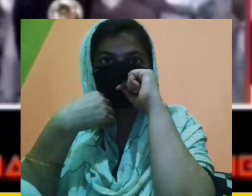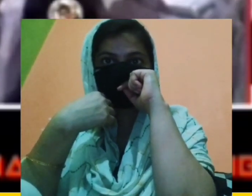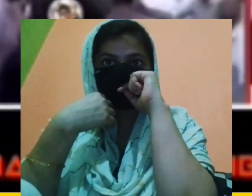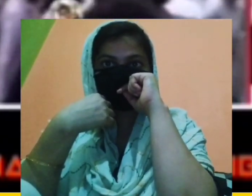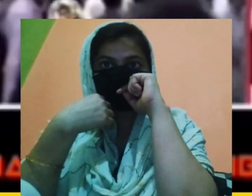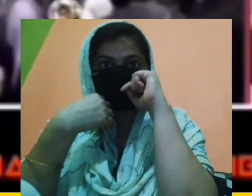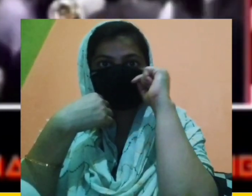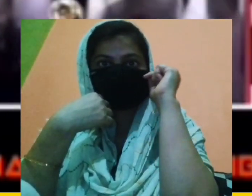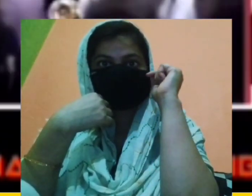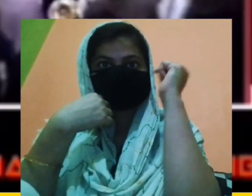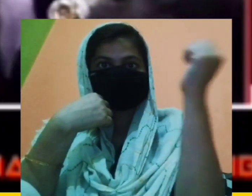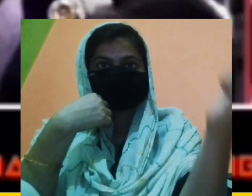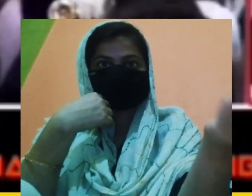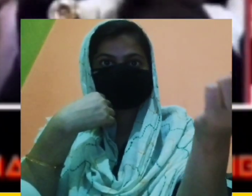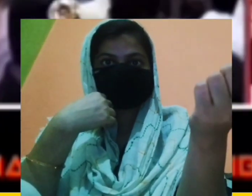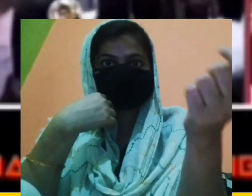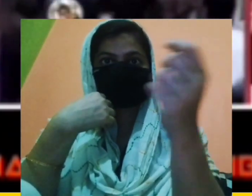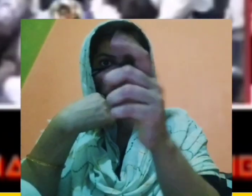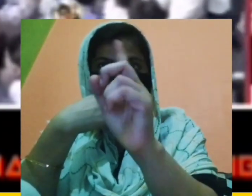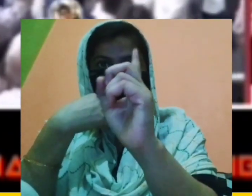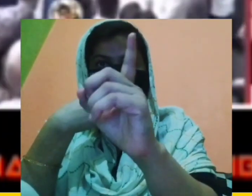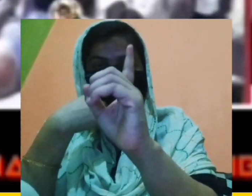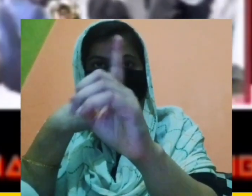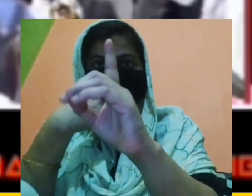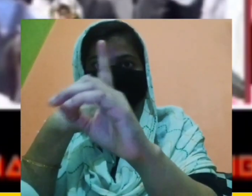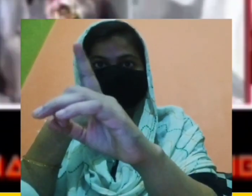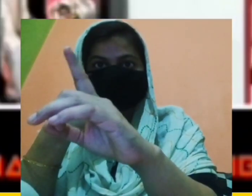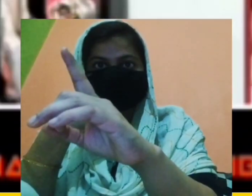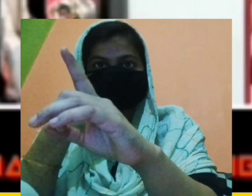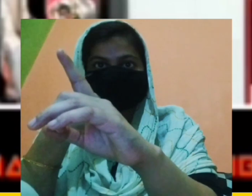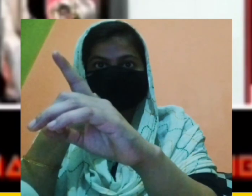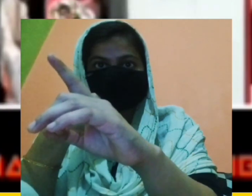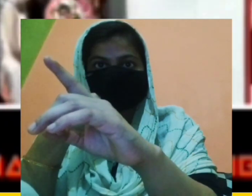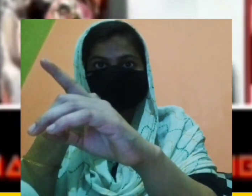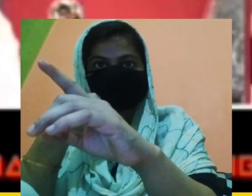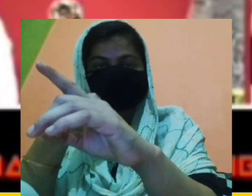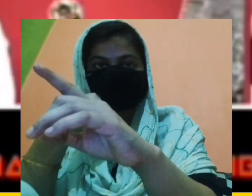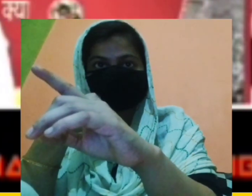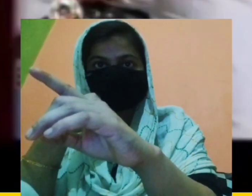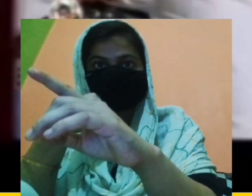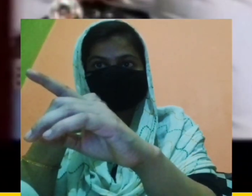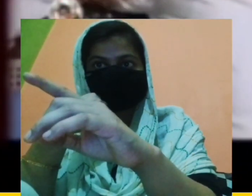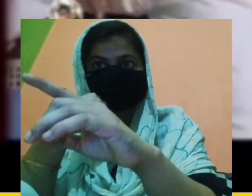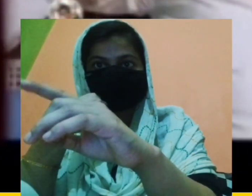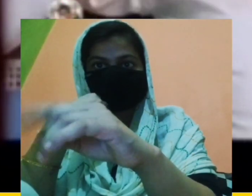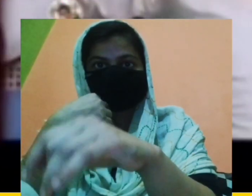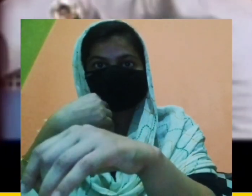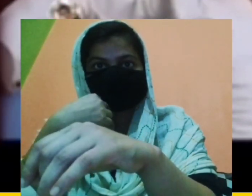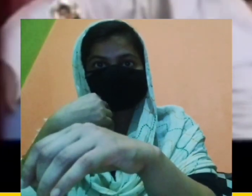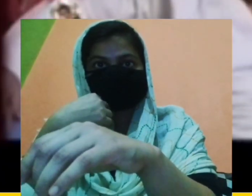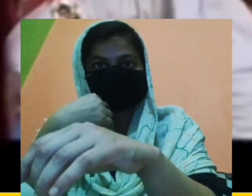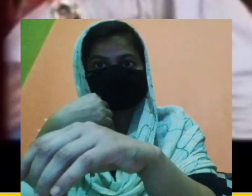चक्करे फसो ये दोनों जंदा की बात नहीं कर रहे हैं ये उनको गाली बख रहे हैं